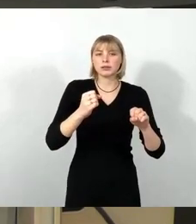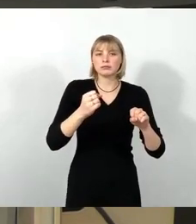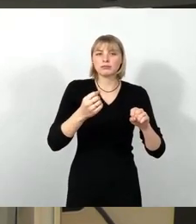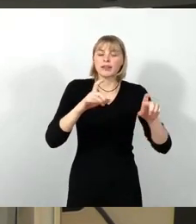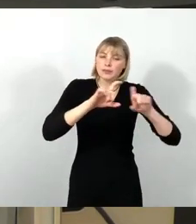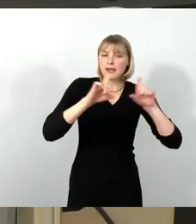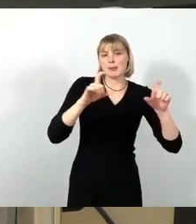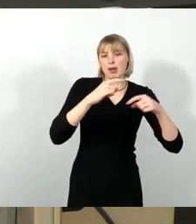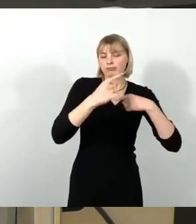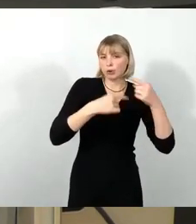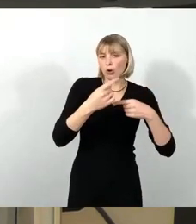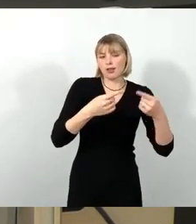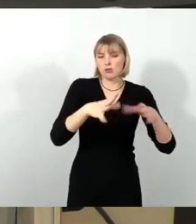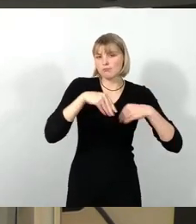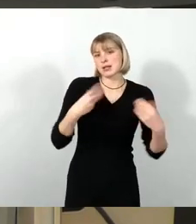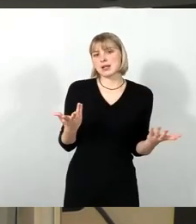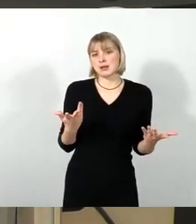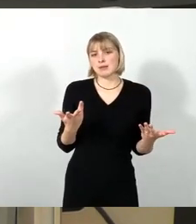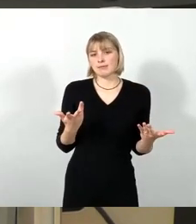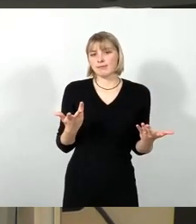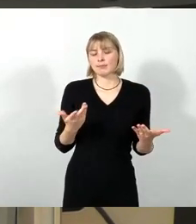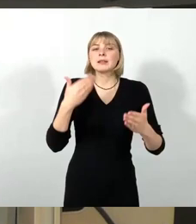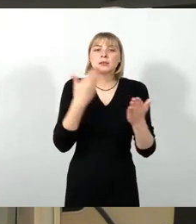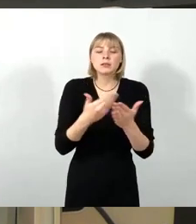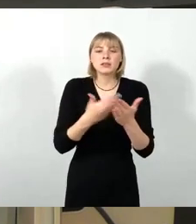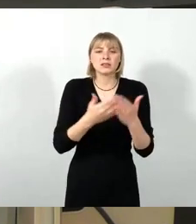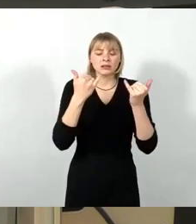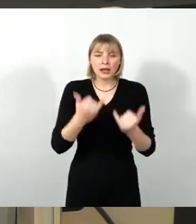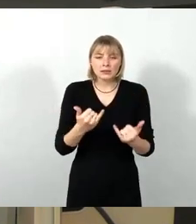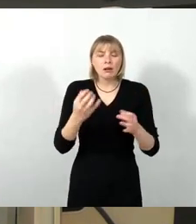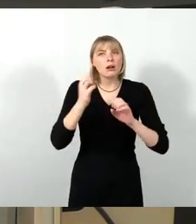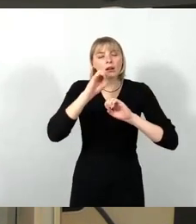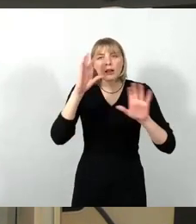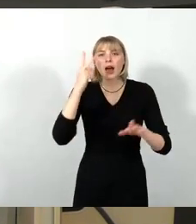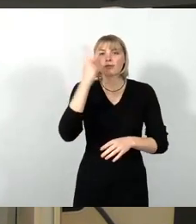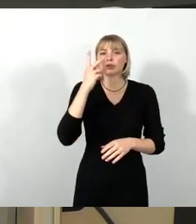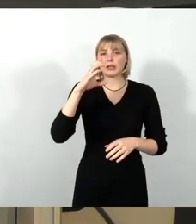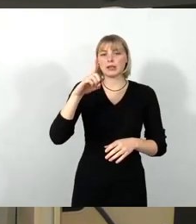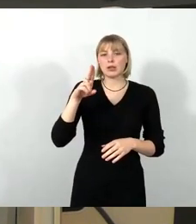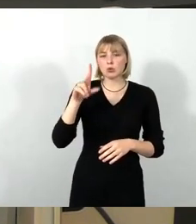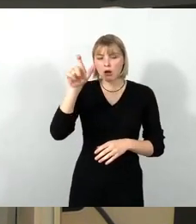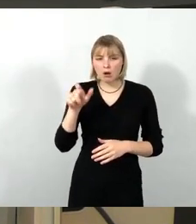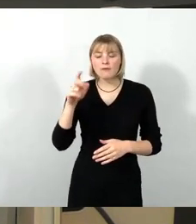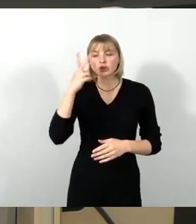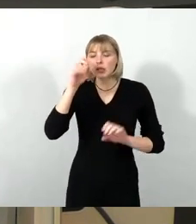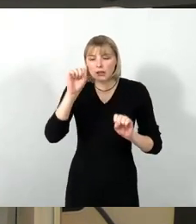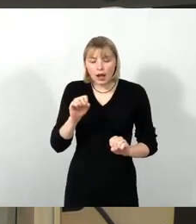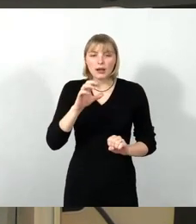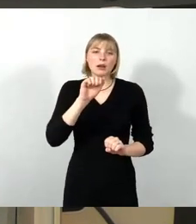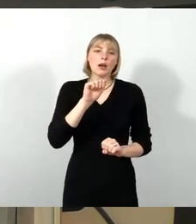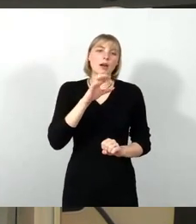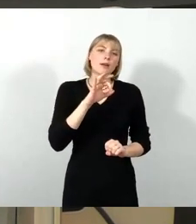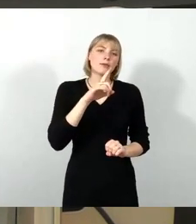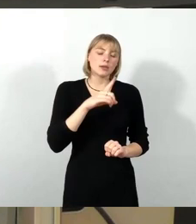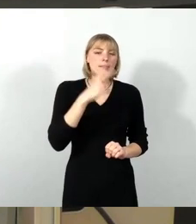spielen. Und von daher verstehe ich natürlich auch die CDU und die AfD, das wollen sie